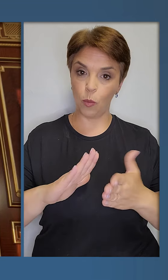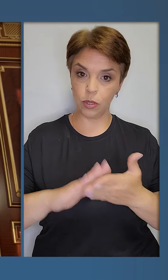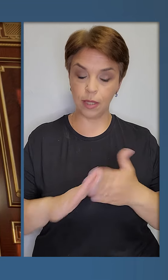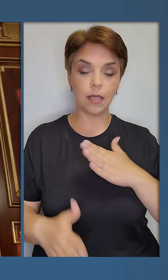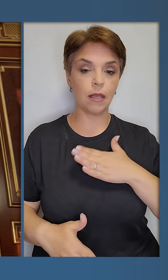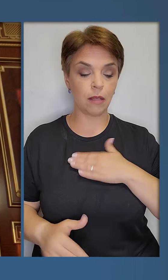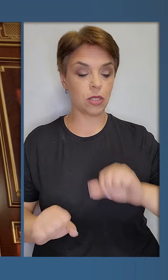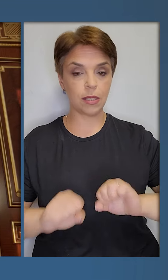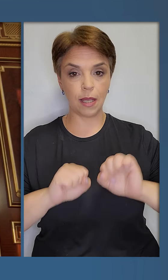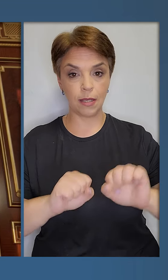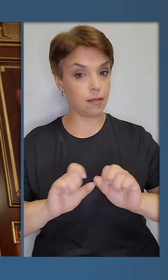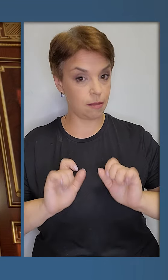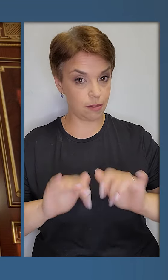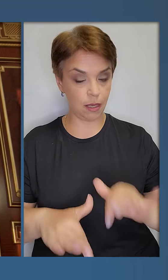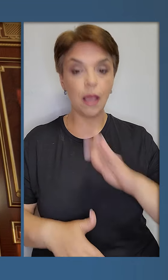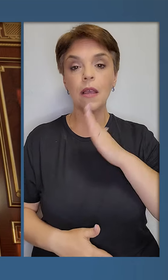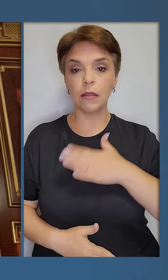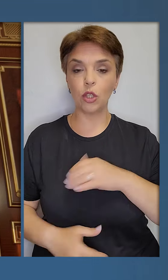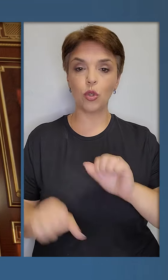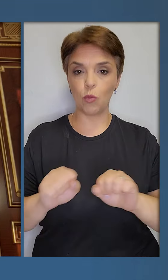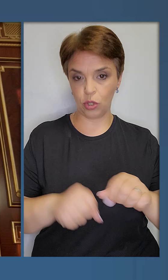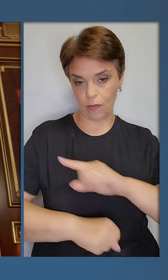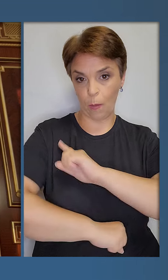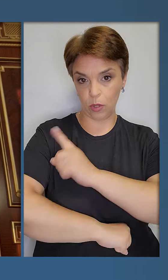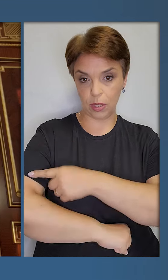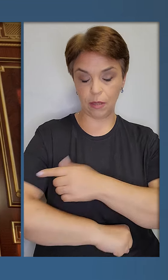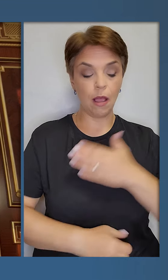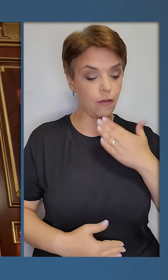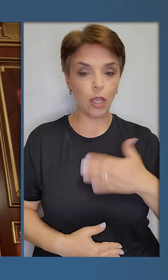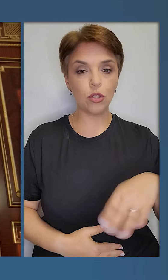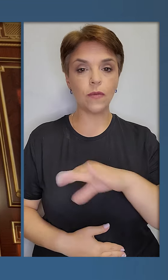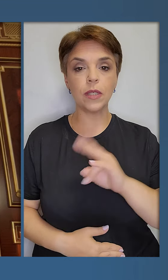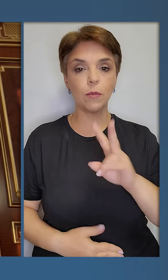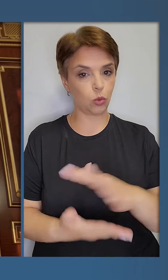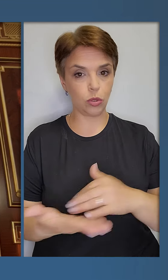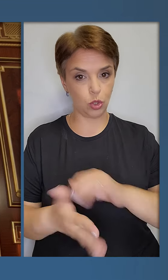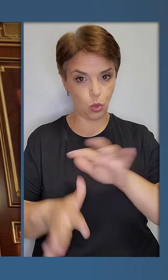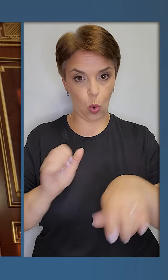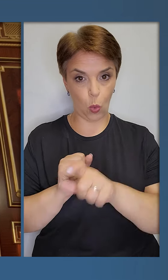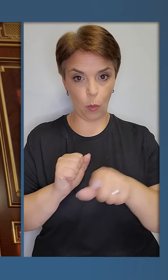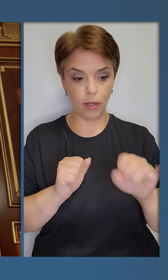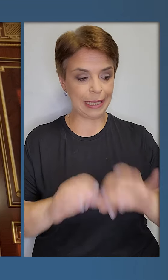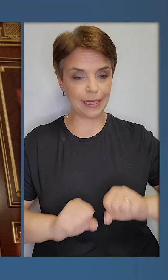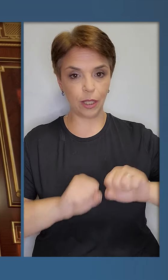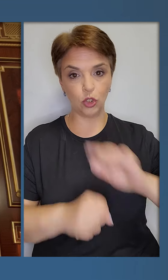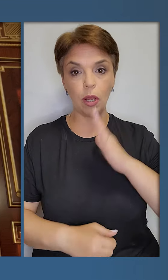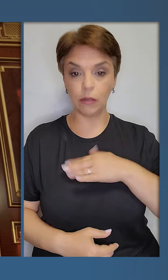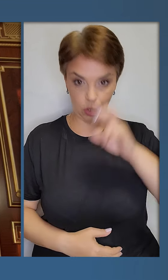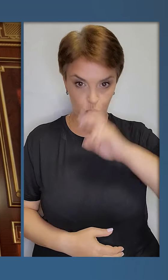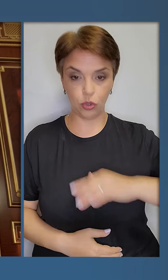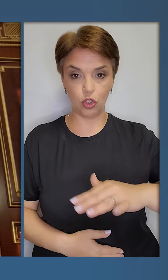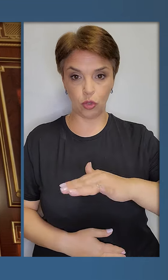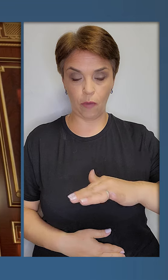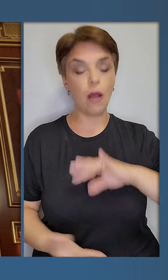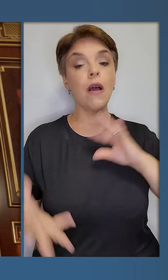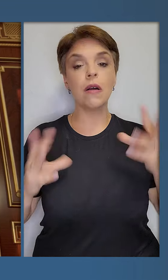наші позиції, наші захисні дії та наше можливе посилення. Вдячний усім, хто знищує окупанта і захищає